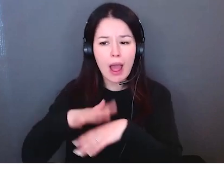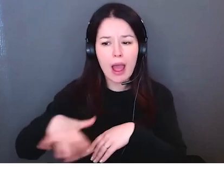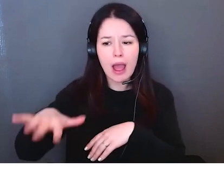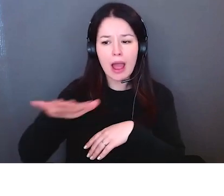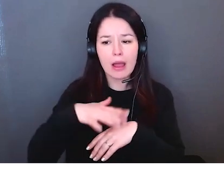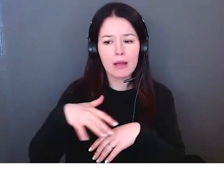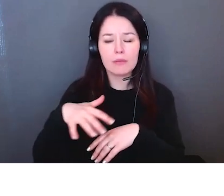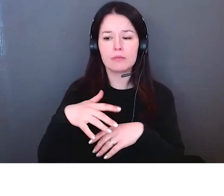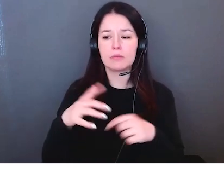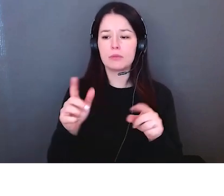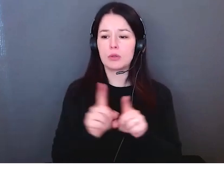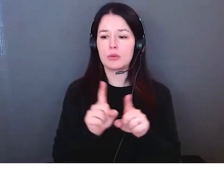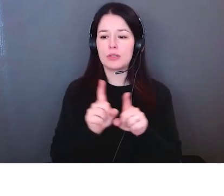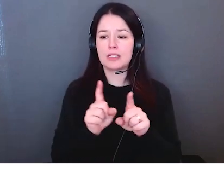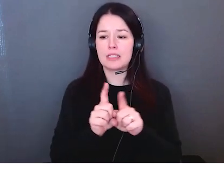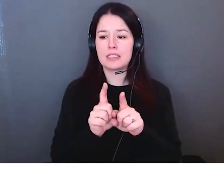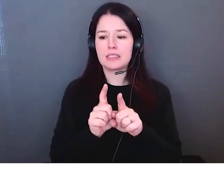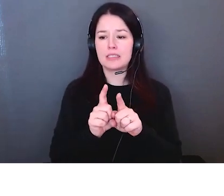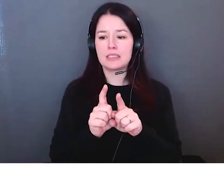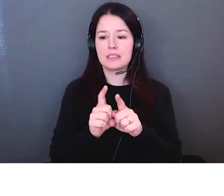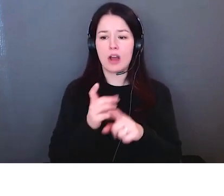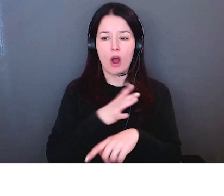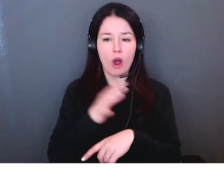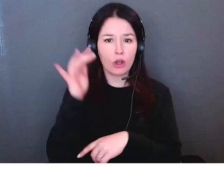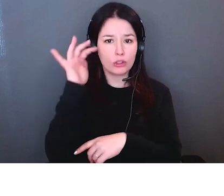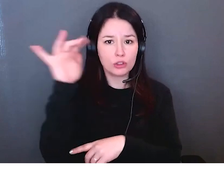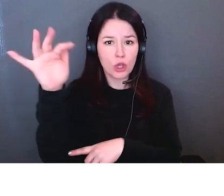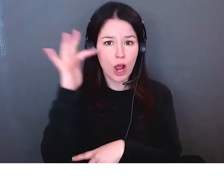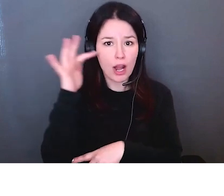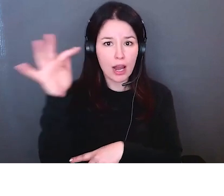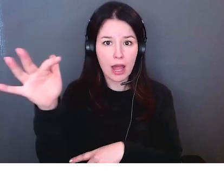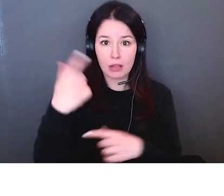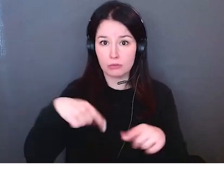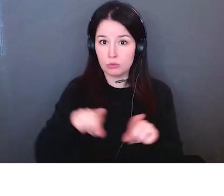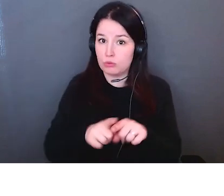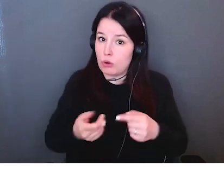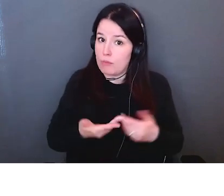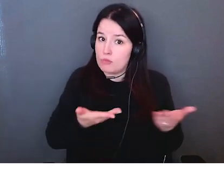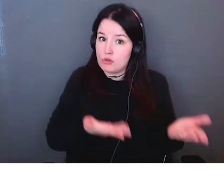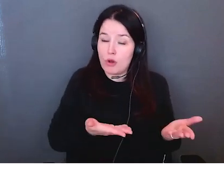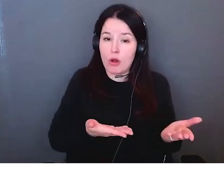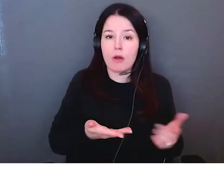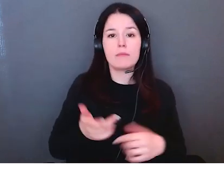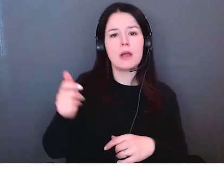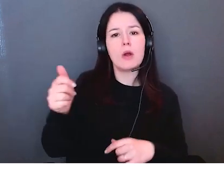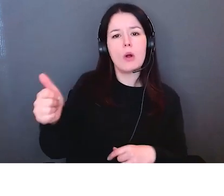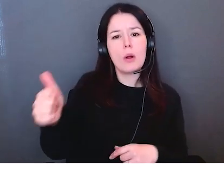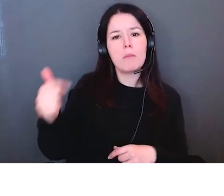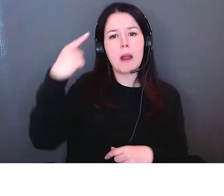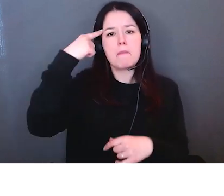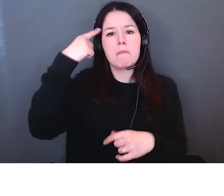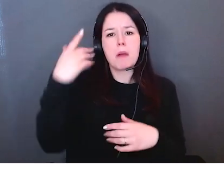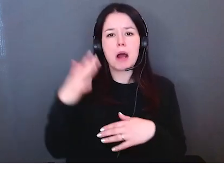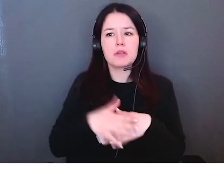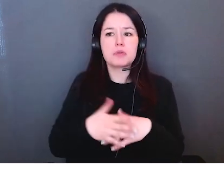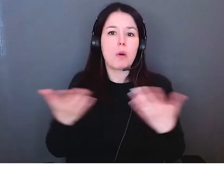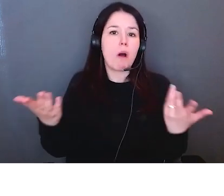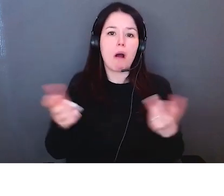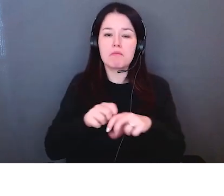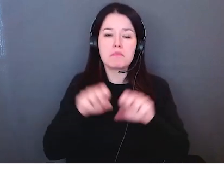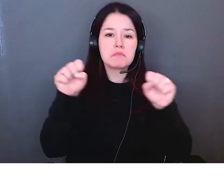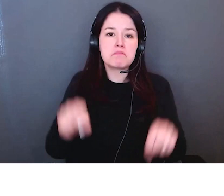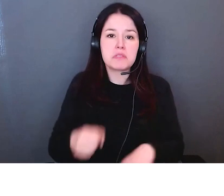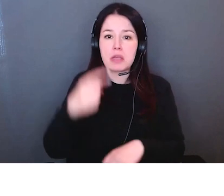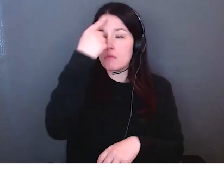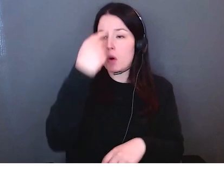peut pas accéder par transformation on est obligé de nous changer nous-mêmes pour pouvoir intégrer le système c'est-à-dire